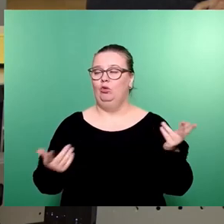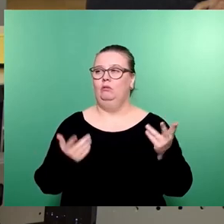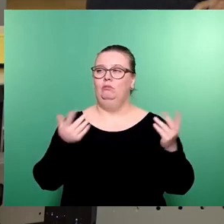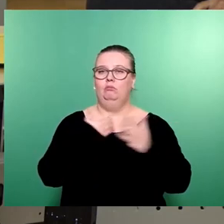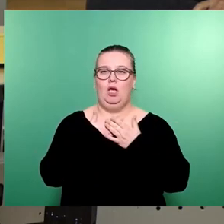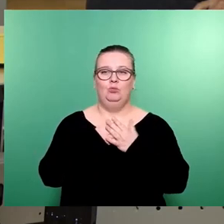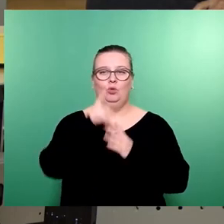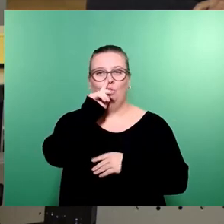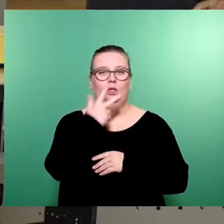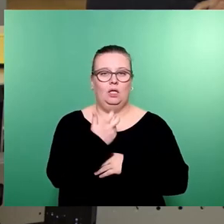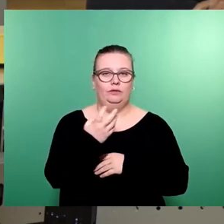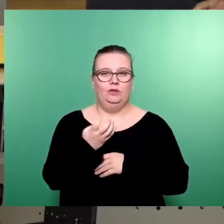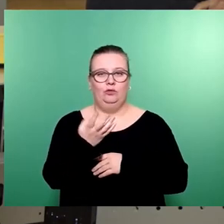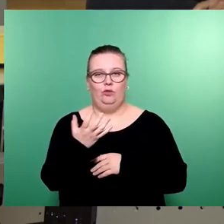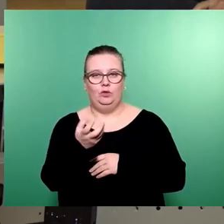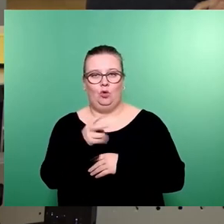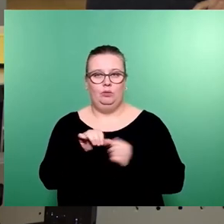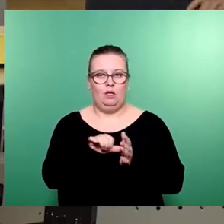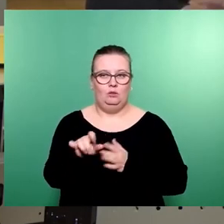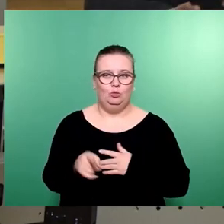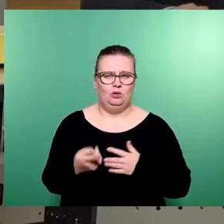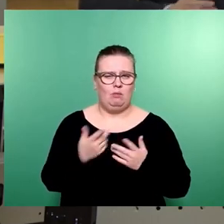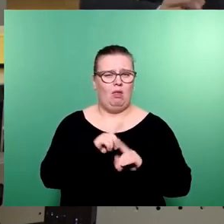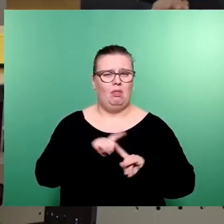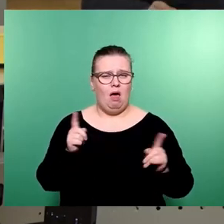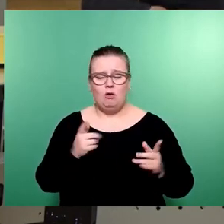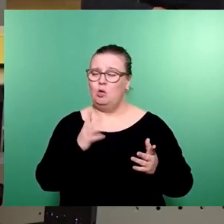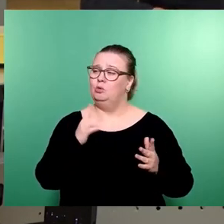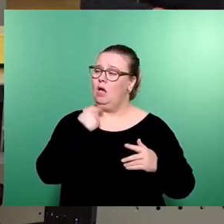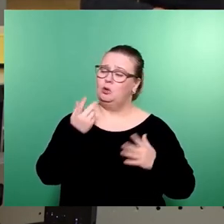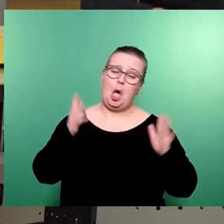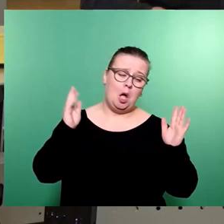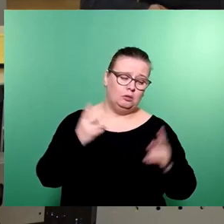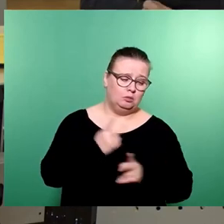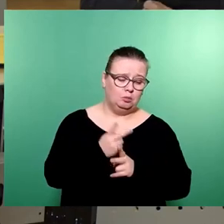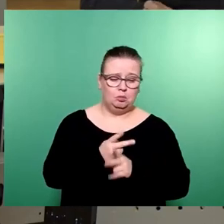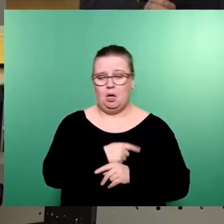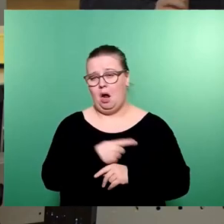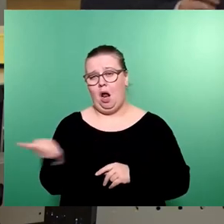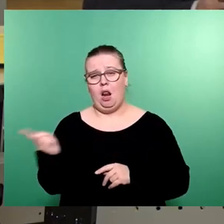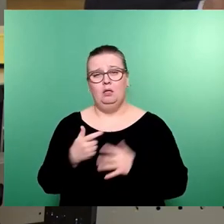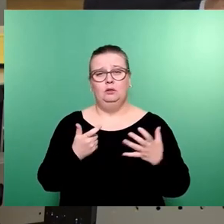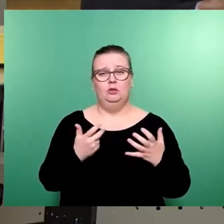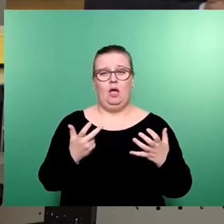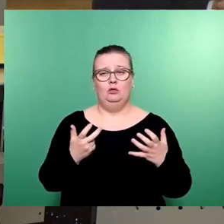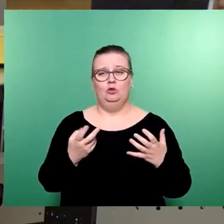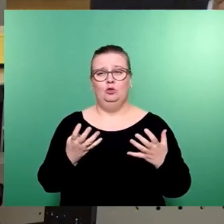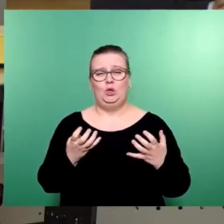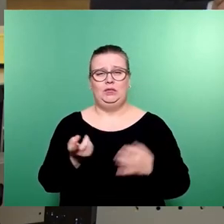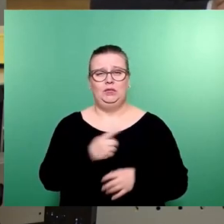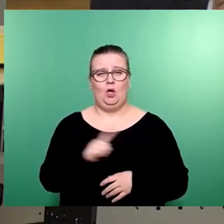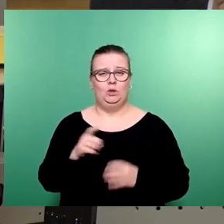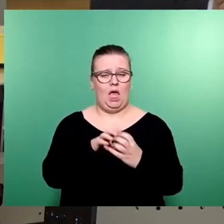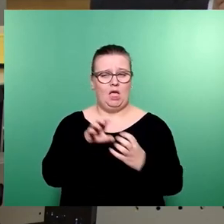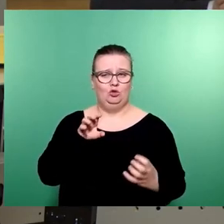vielleicht nur 30, 40 oder 50 Euro bezahlen muss. Aber nein, wir lassen alle 70, 80, 90.000 SUVs